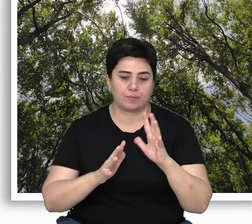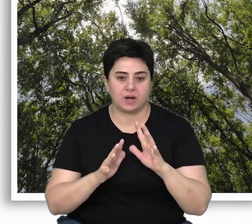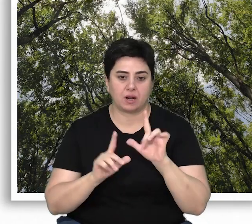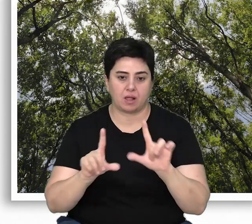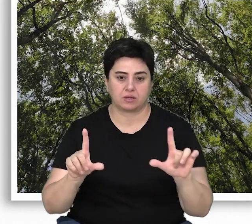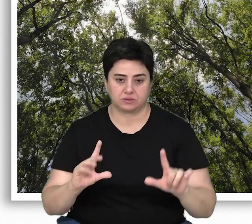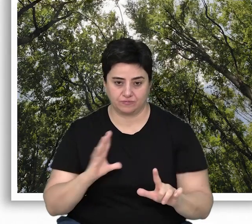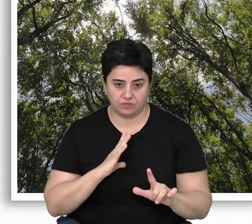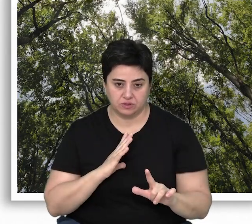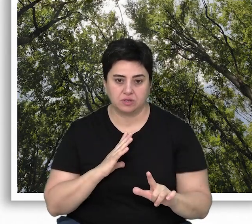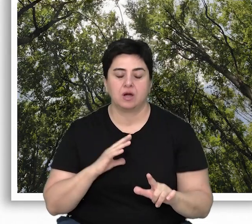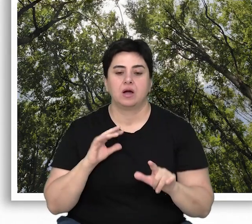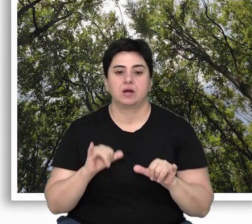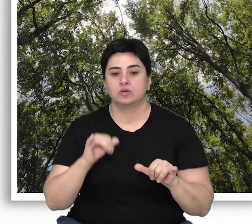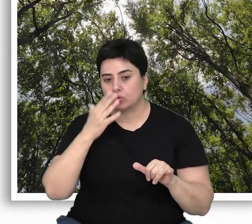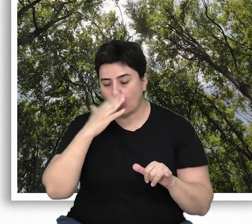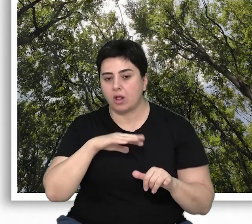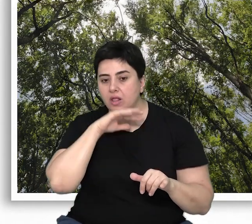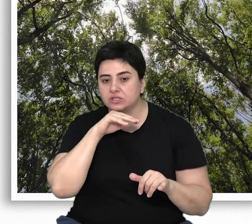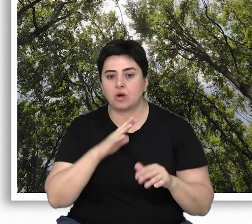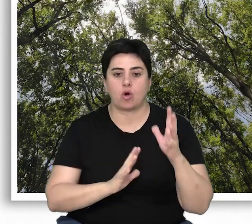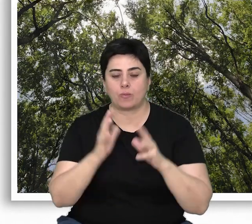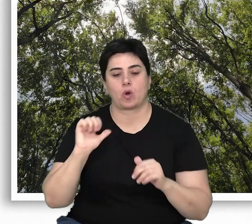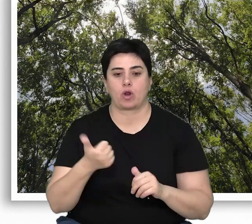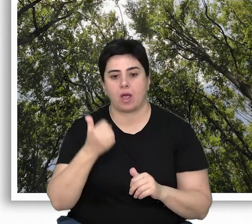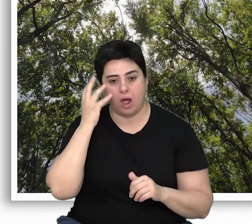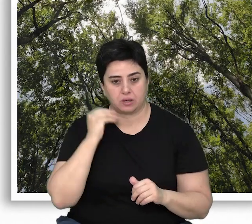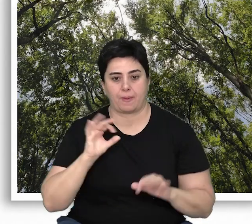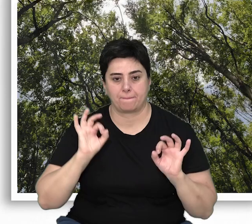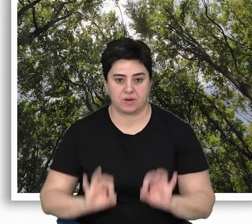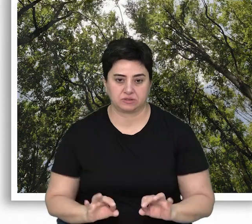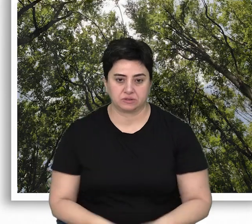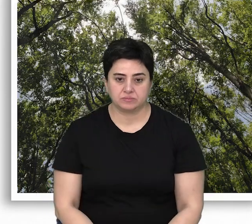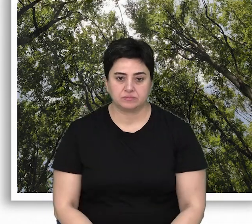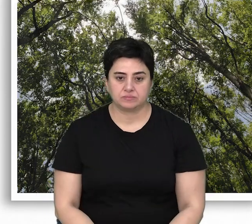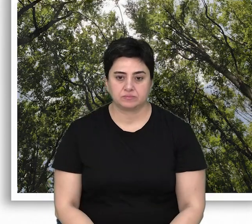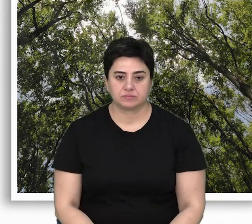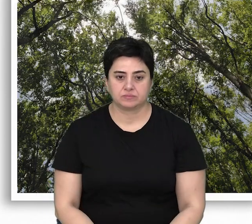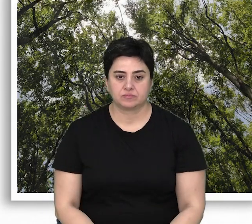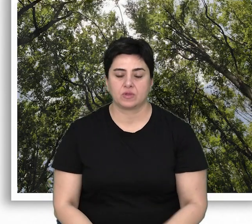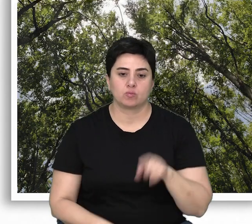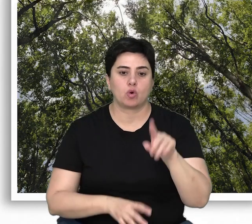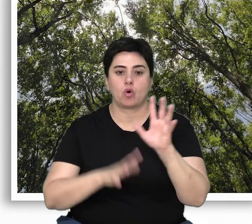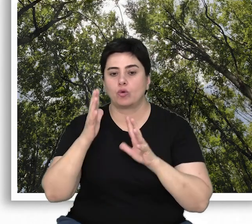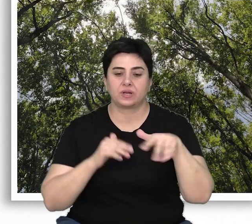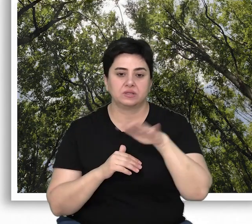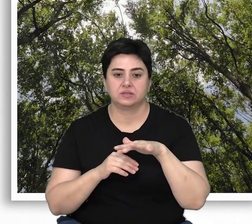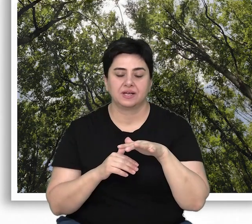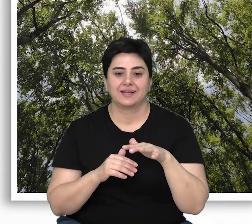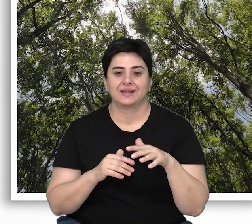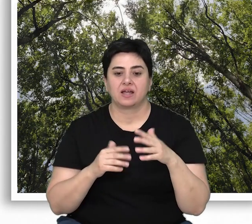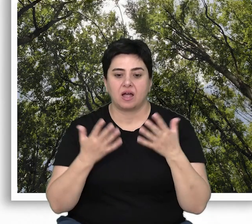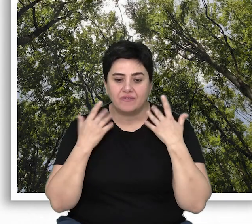ormanlara ihtiyaç duyuldukça, Doğal Yaşlı Ormanların önemini daha iyi anlamaya başladık. Bu ormanlar